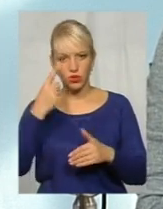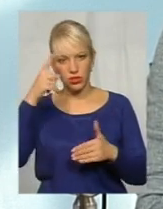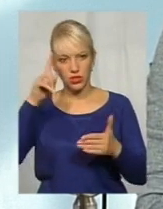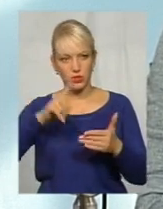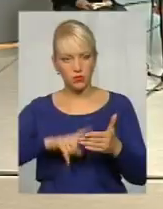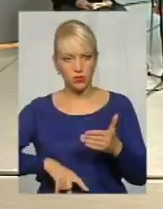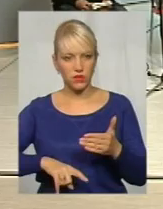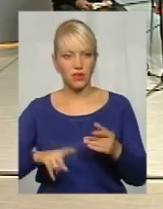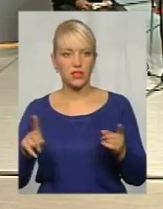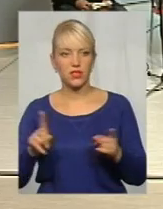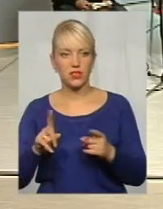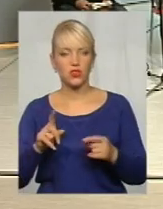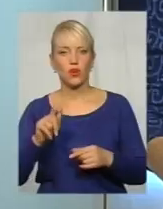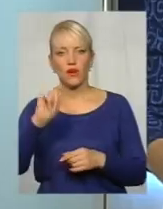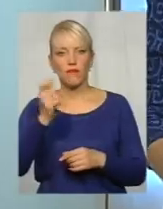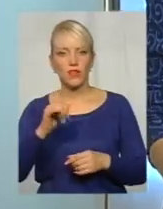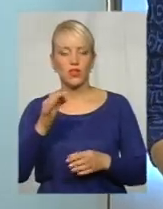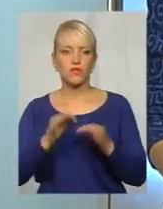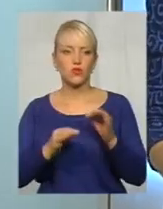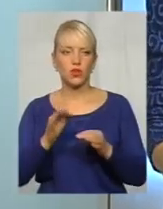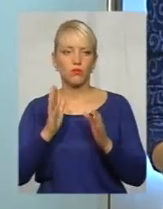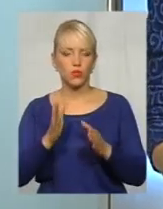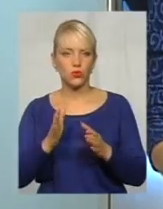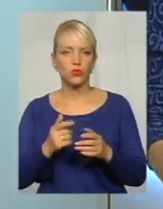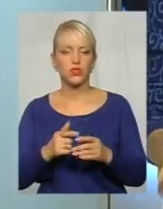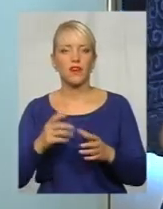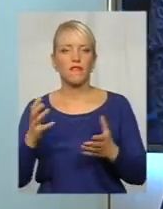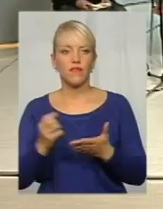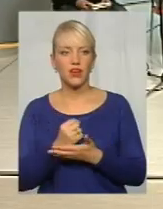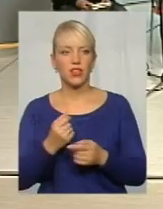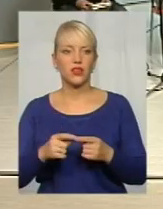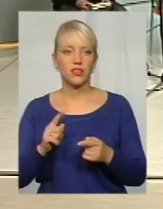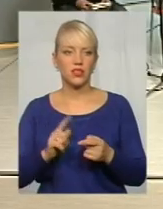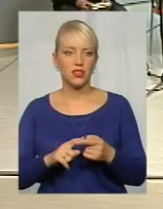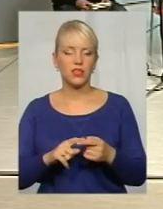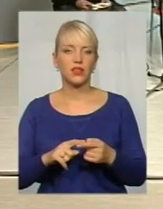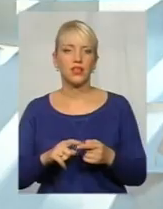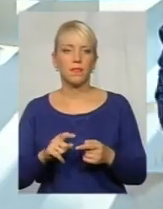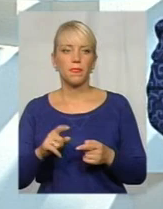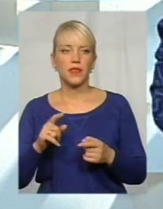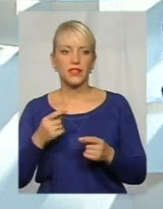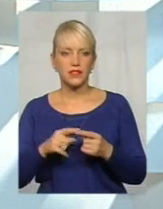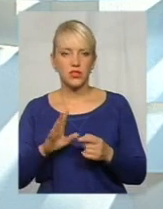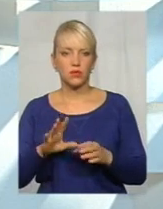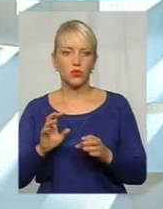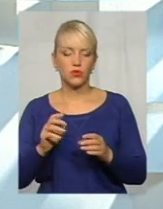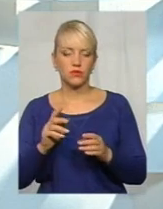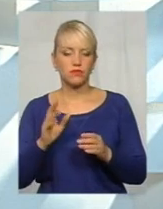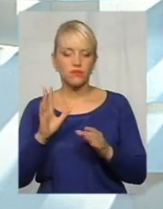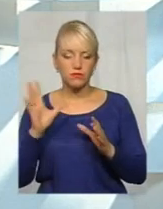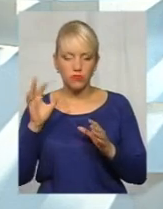війни в судах будуть виграні, сліпафі Мідар таки розставить крапки на ді, і